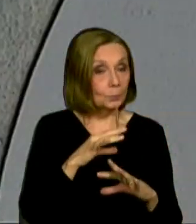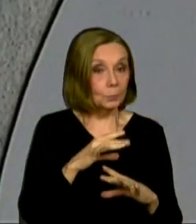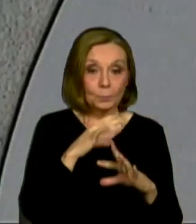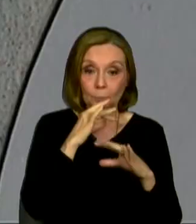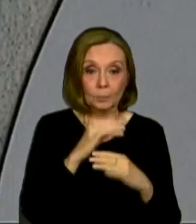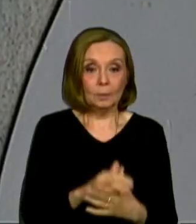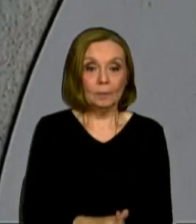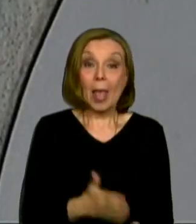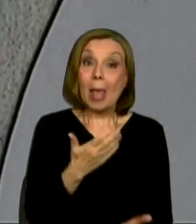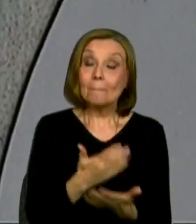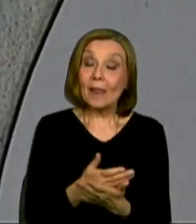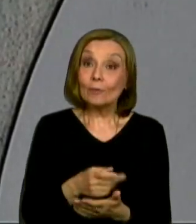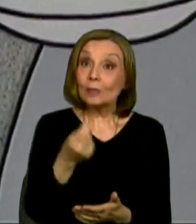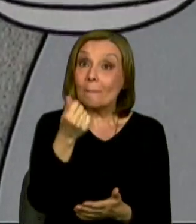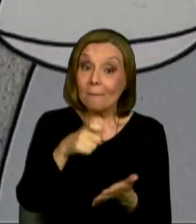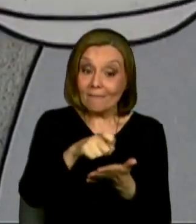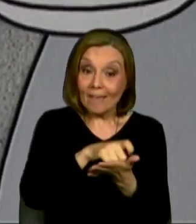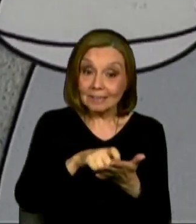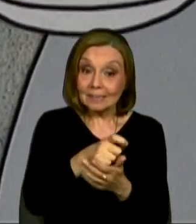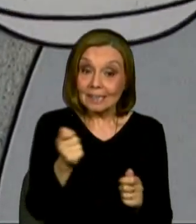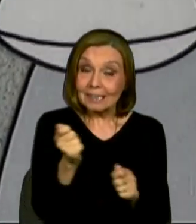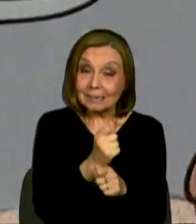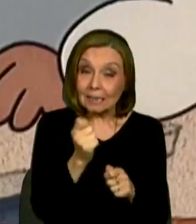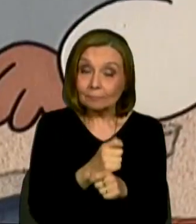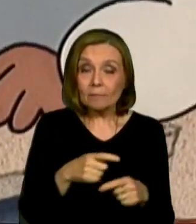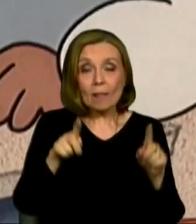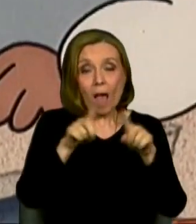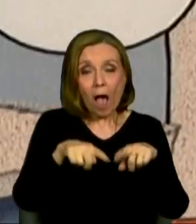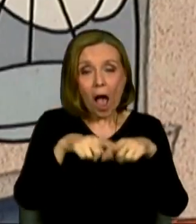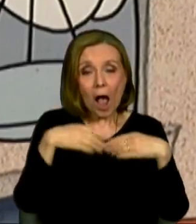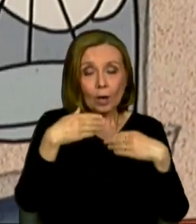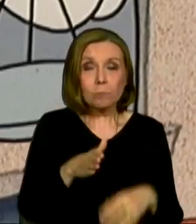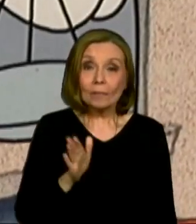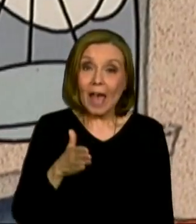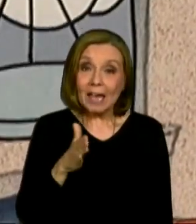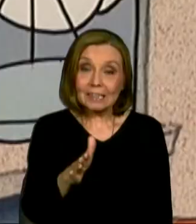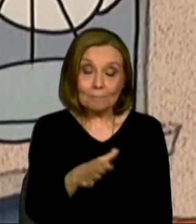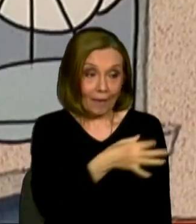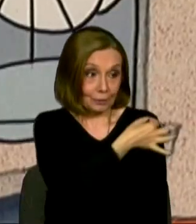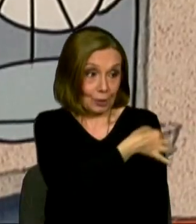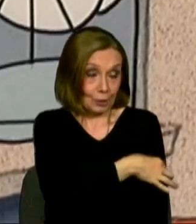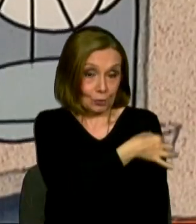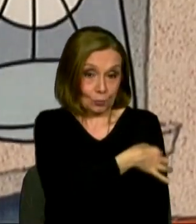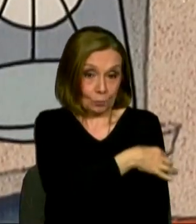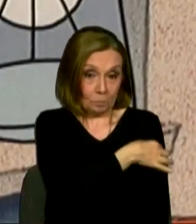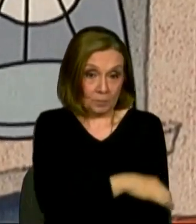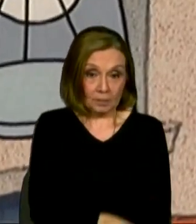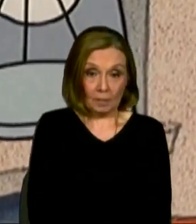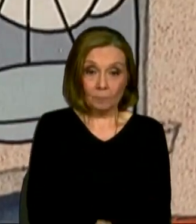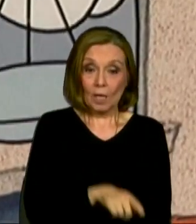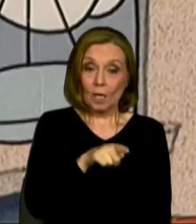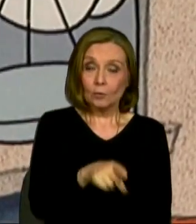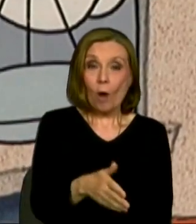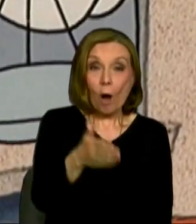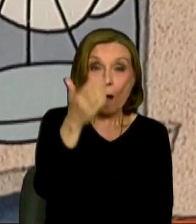Lebo z hladky na váhach sa zmenili na rybacie šupiny. A to teda